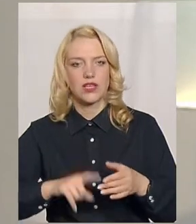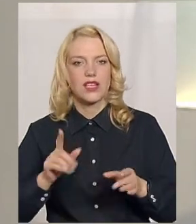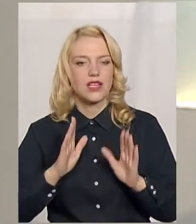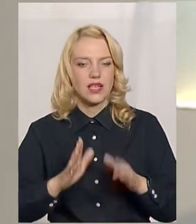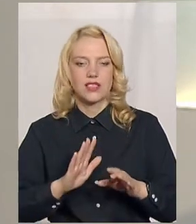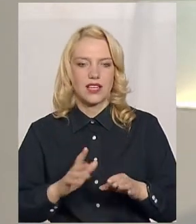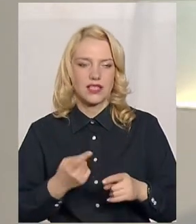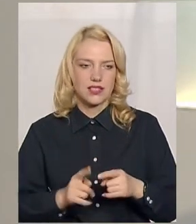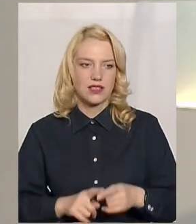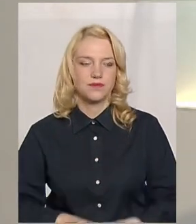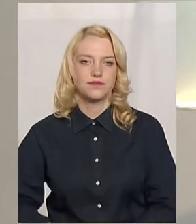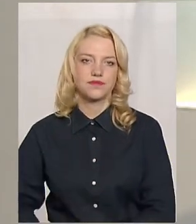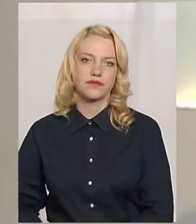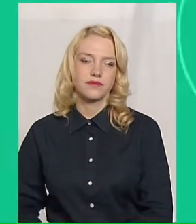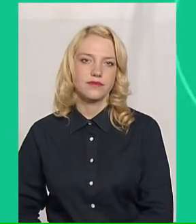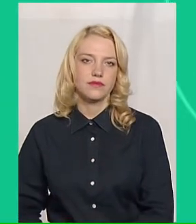телефоном. Послухаємо.